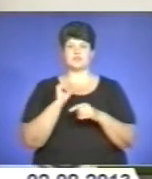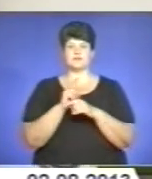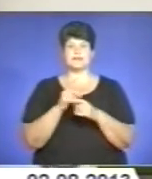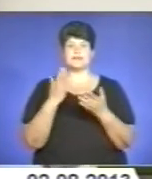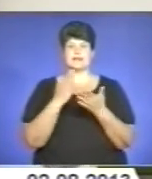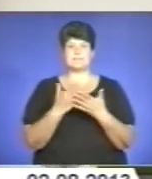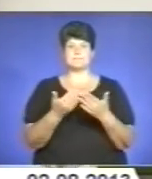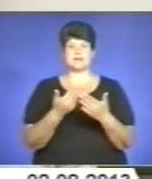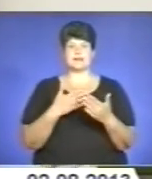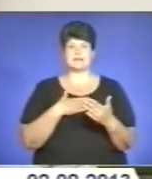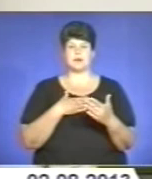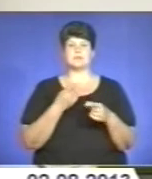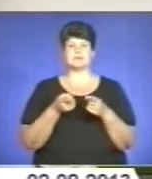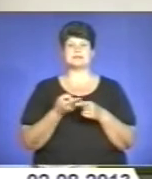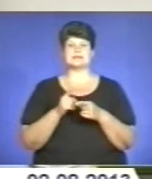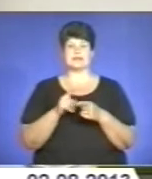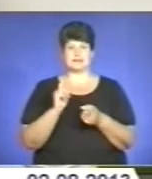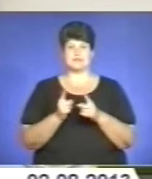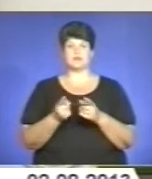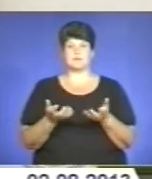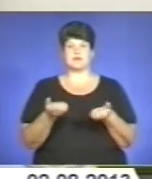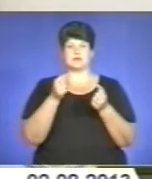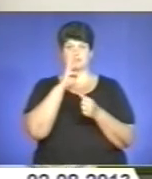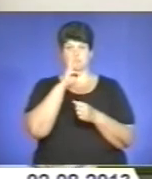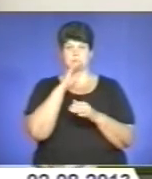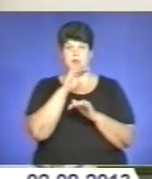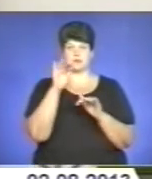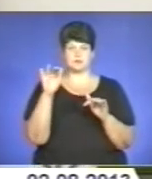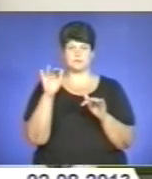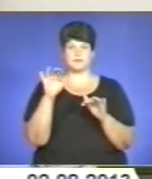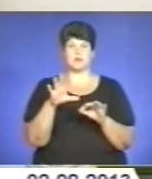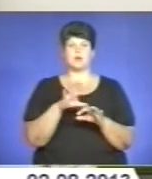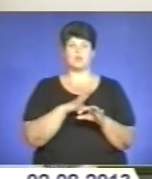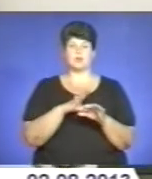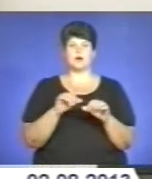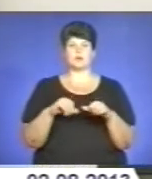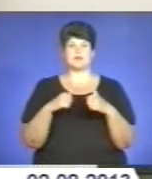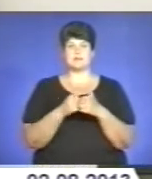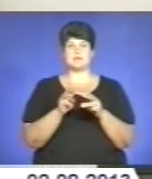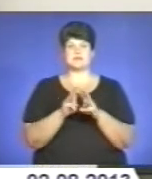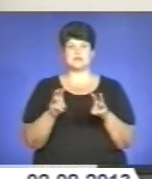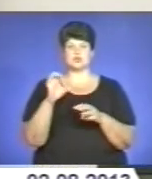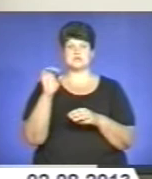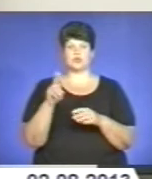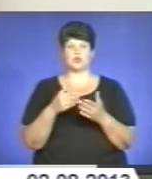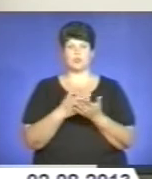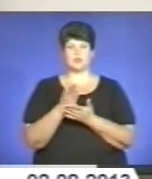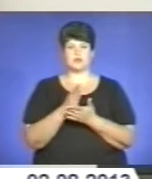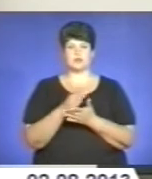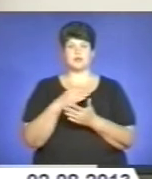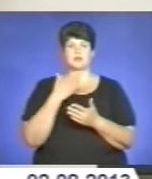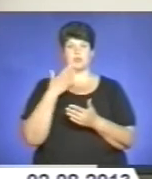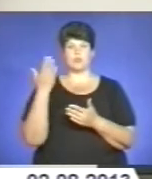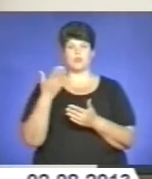стоїть перед нами, це справді підняття рівня заробітної плати. Хоч була колега міністерства соціальної політики, де доповідала міністр